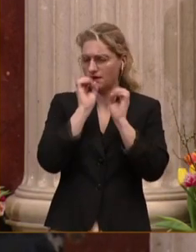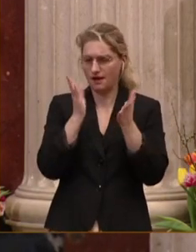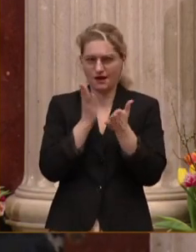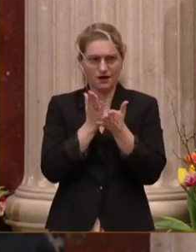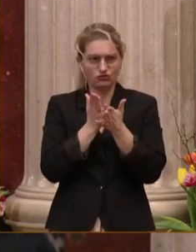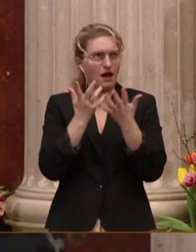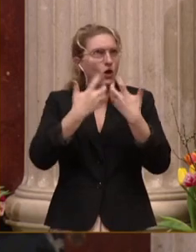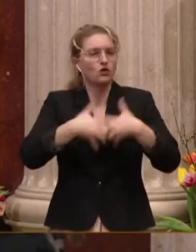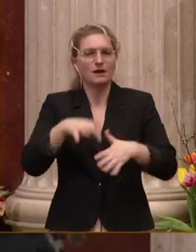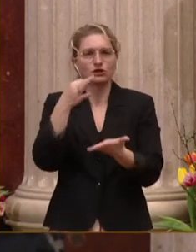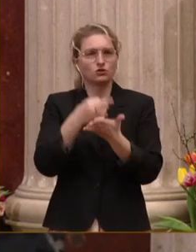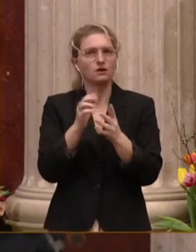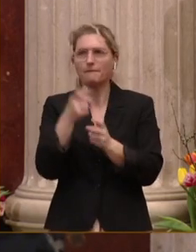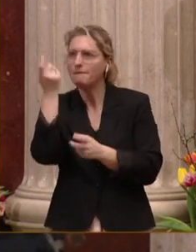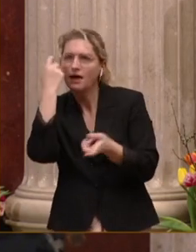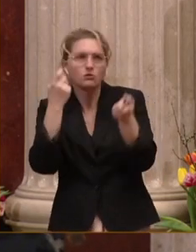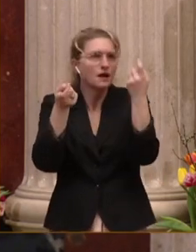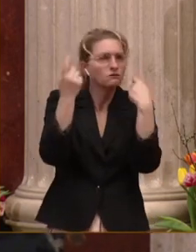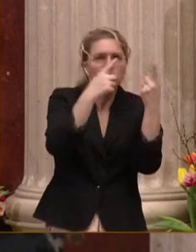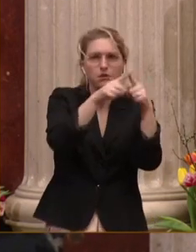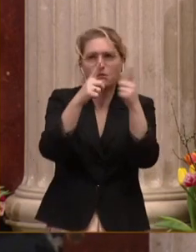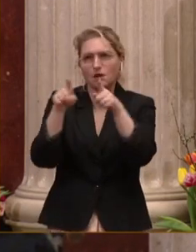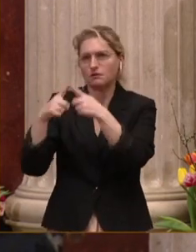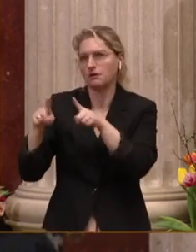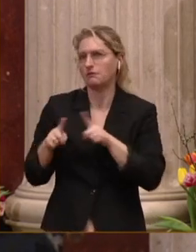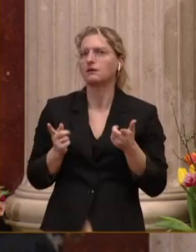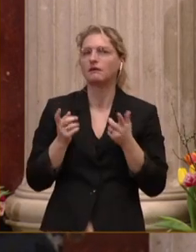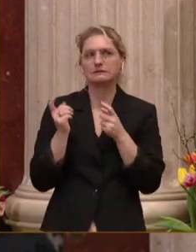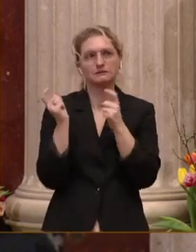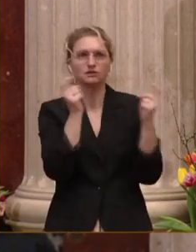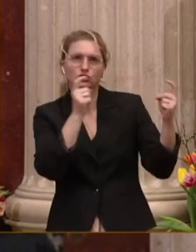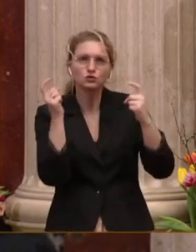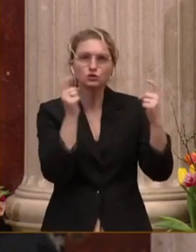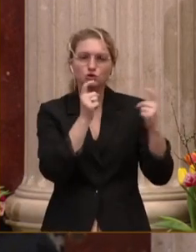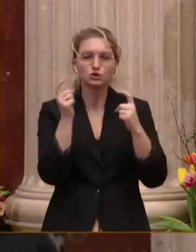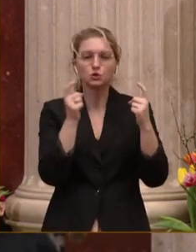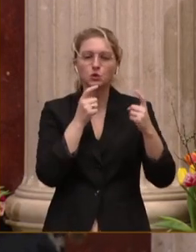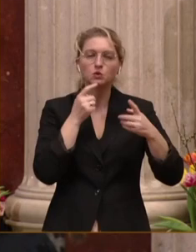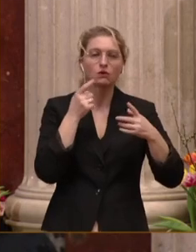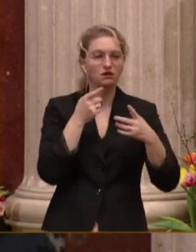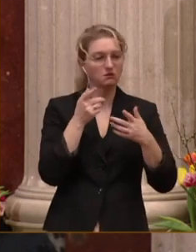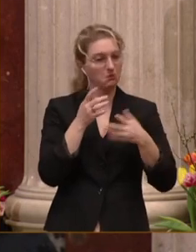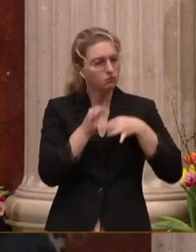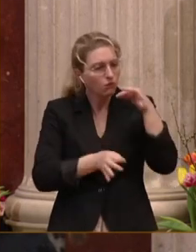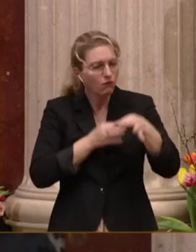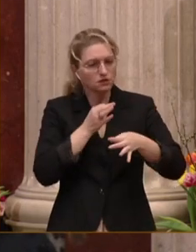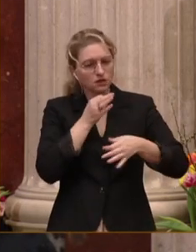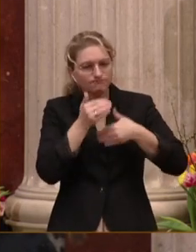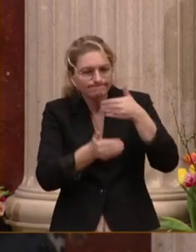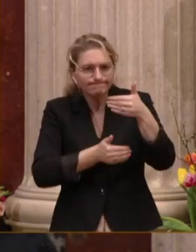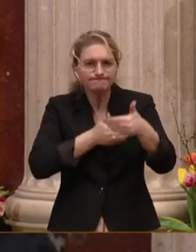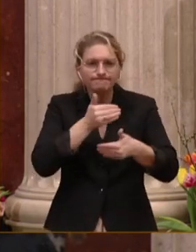Meinungen, ein Ort der Diskussion und ein Ort, an dem am Ende eines Entscheidungsprozesses das